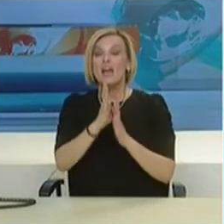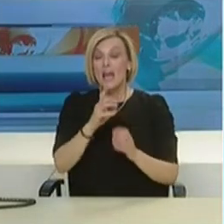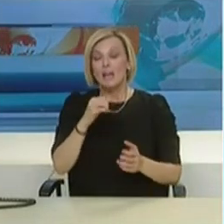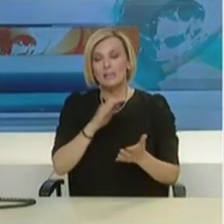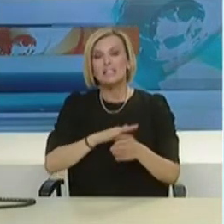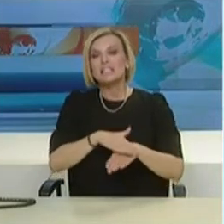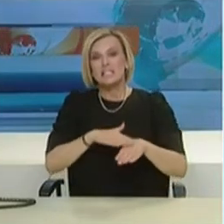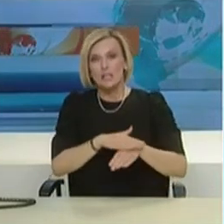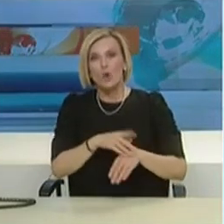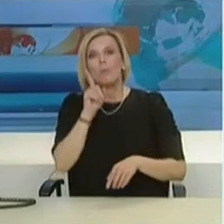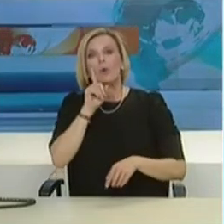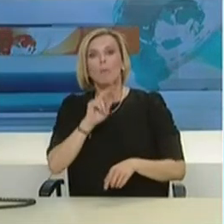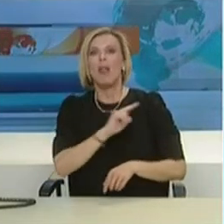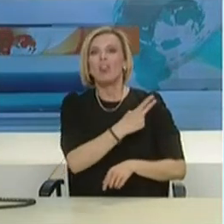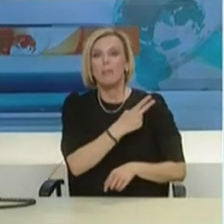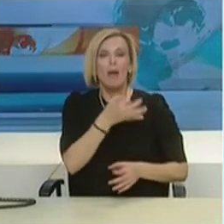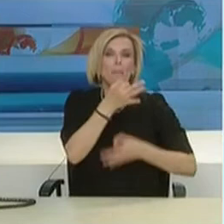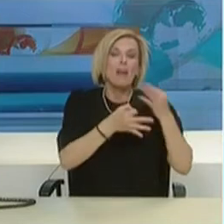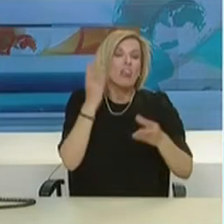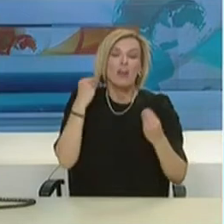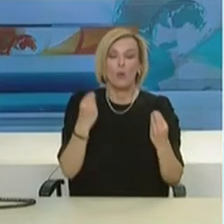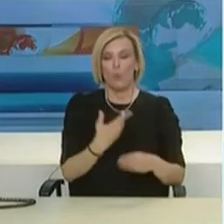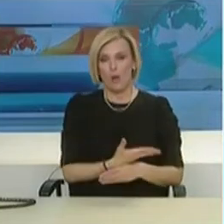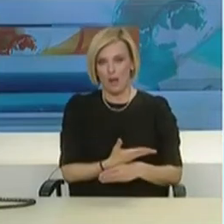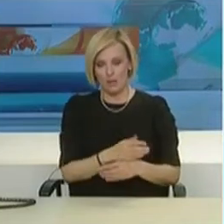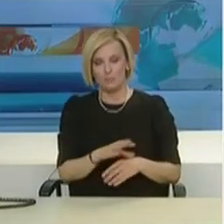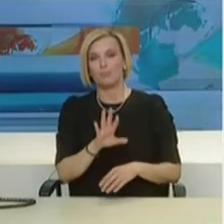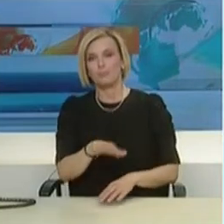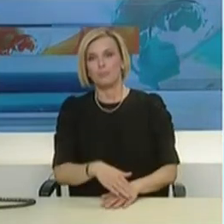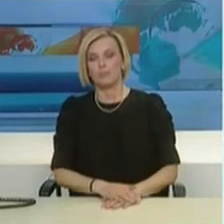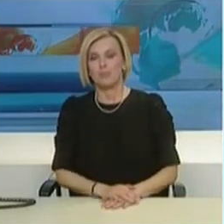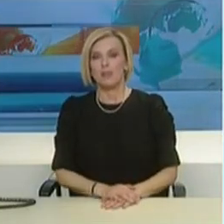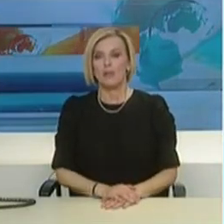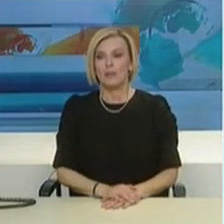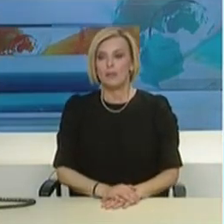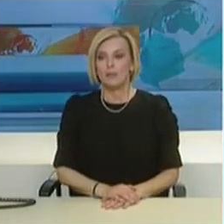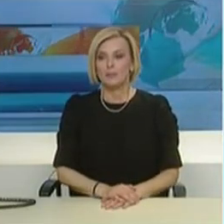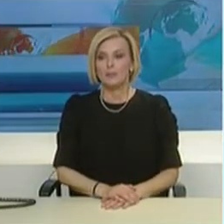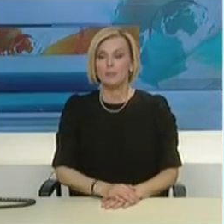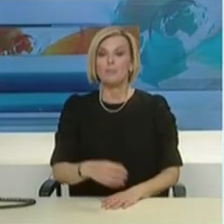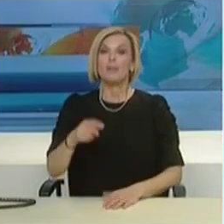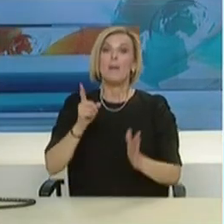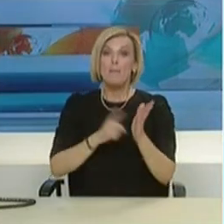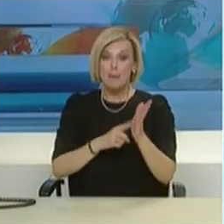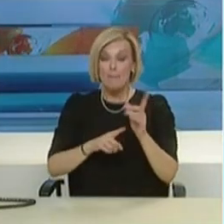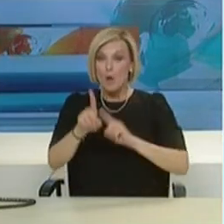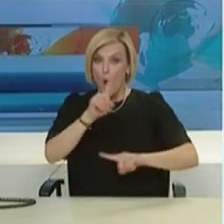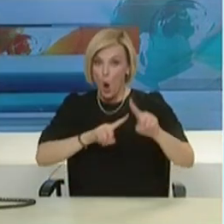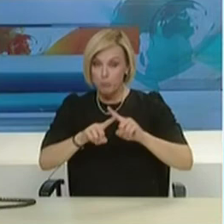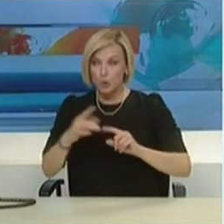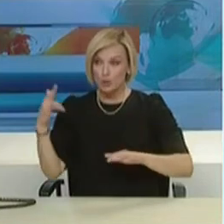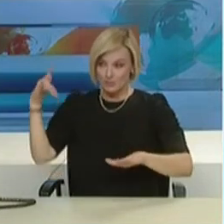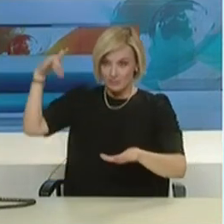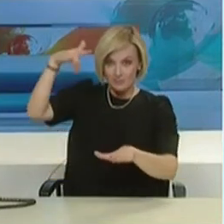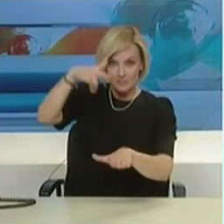καραντίνα. Αντιλαμβάνεστε ότι είναι κάτι το οποίο θα το περιφρουρήσουμε αυστηρότατα. Όλοι ήδη από σήμερα περνάνε μέσα από